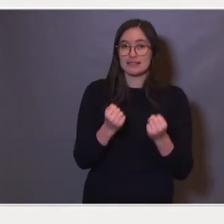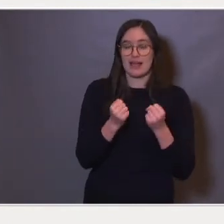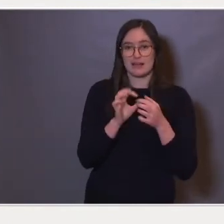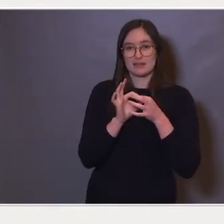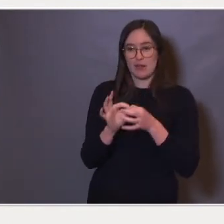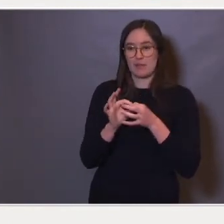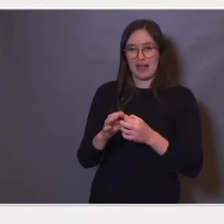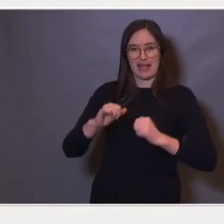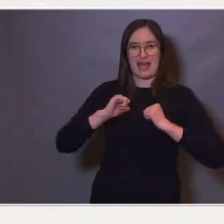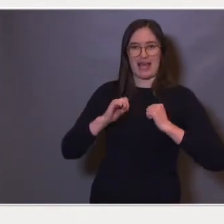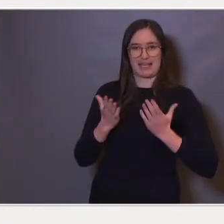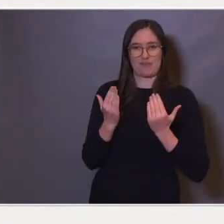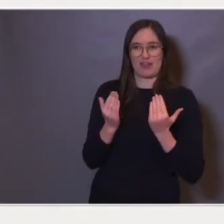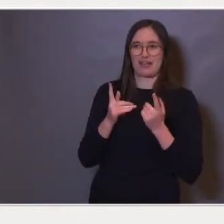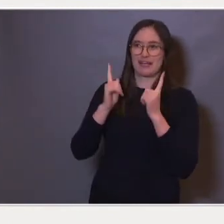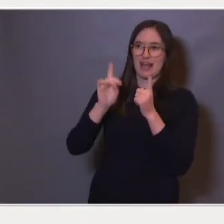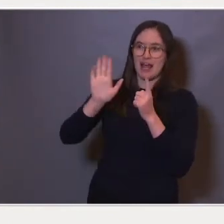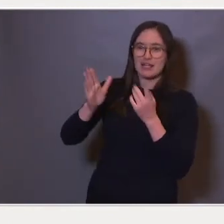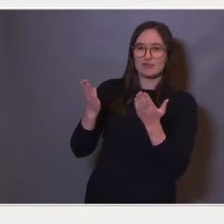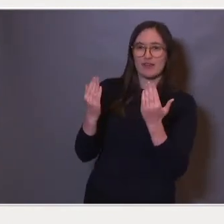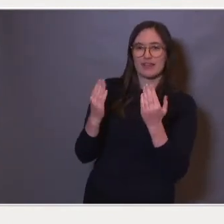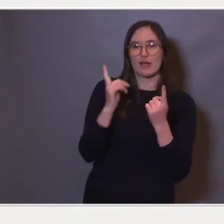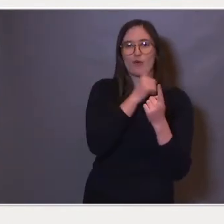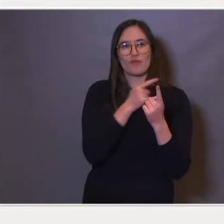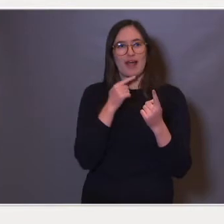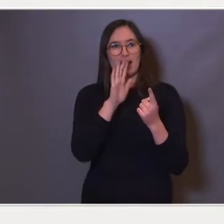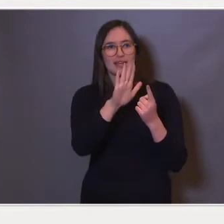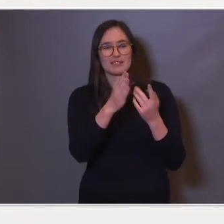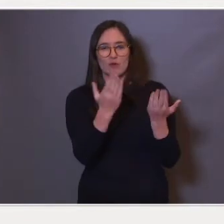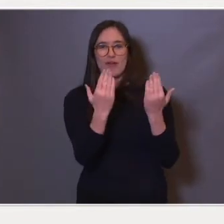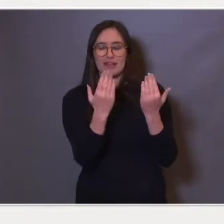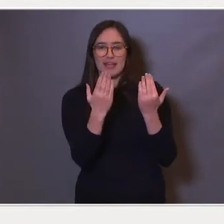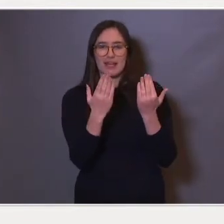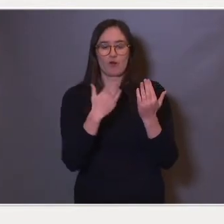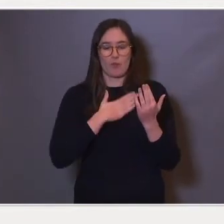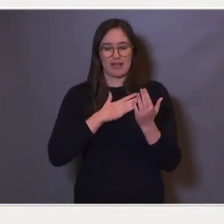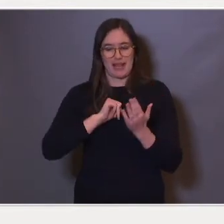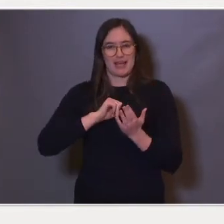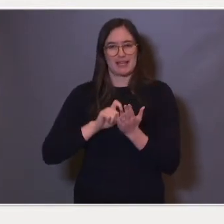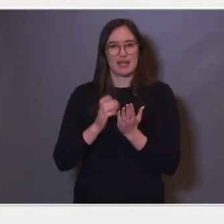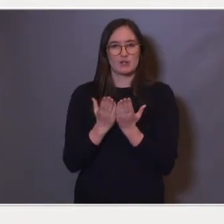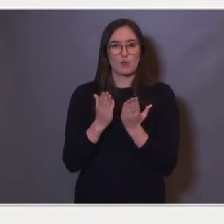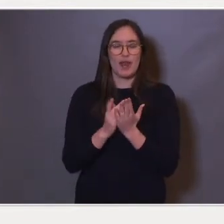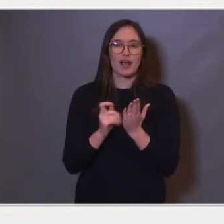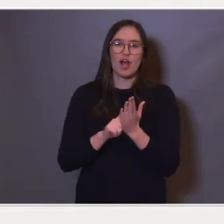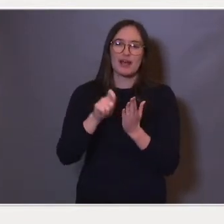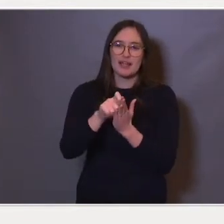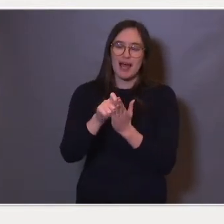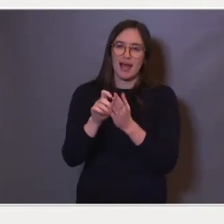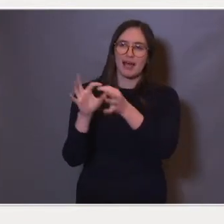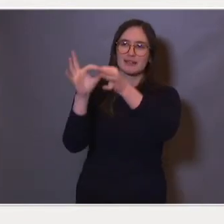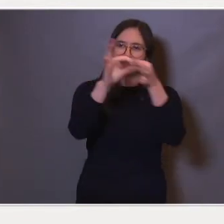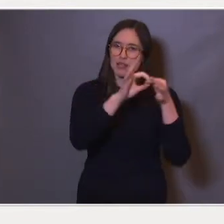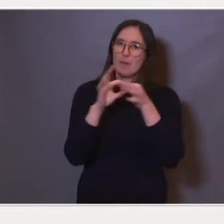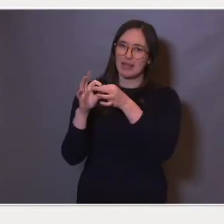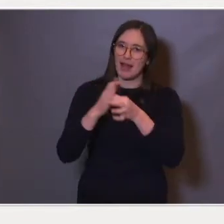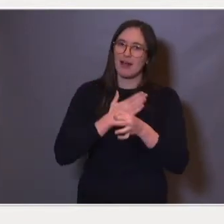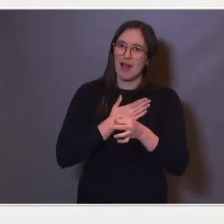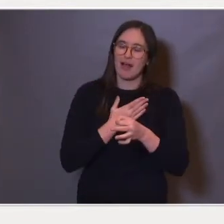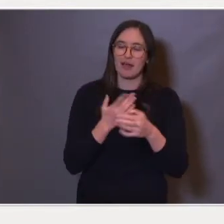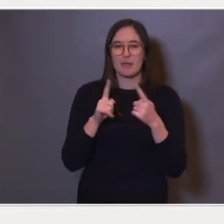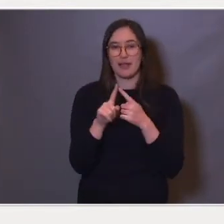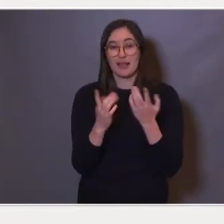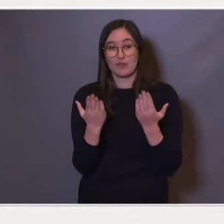egne forventninger, lærernes forventninger og foreldrenes forventninger, og de skolekarakterene man får. Men er forventninger en